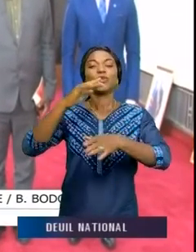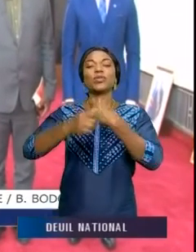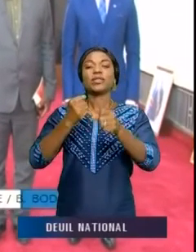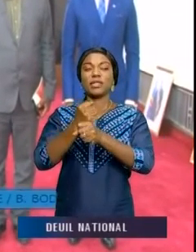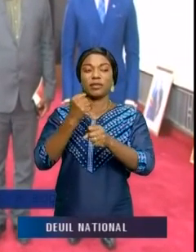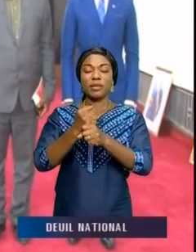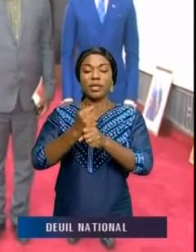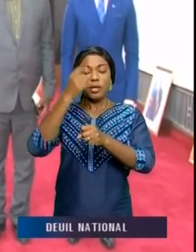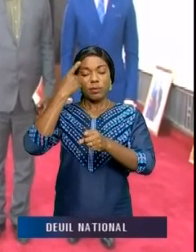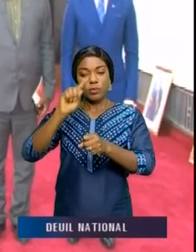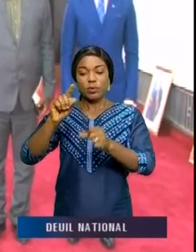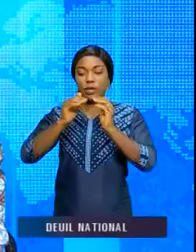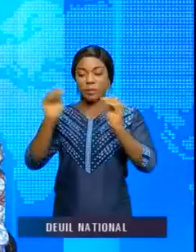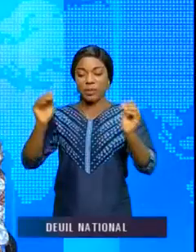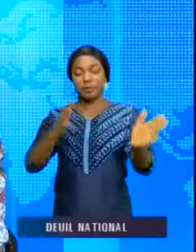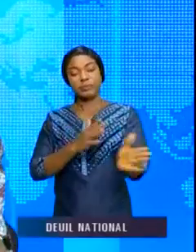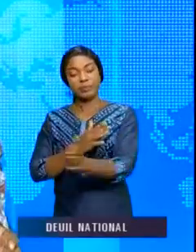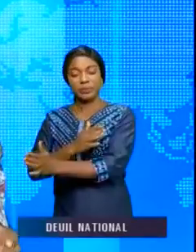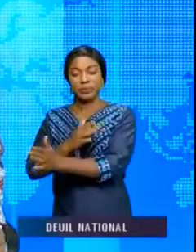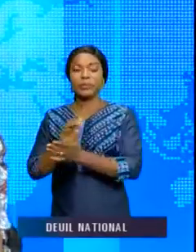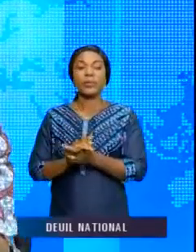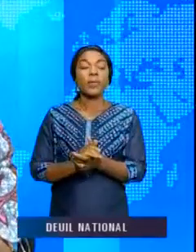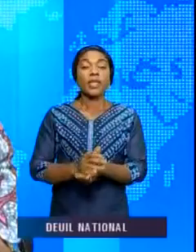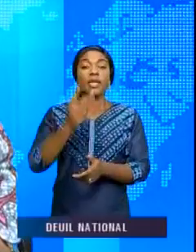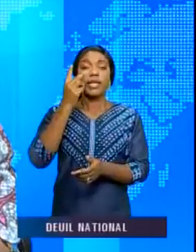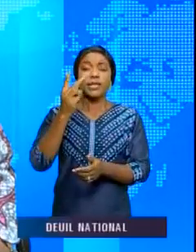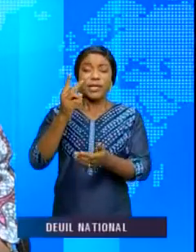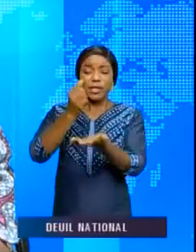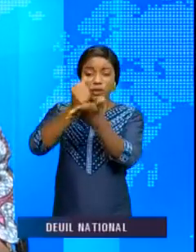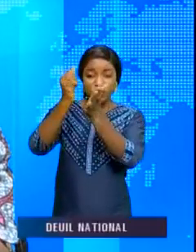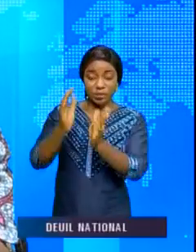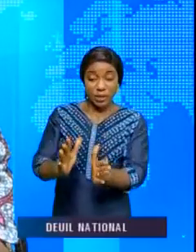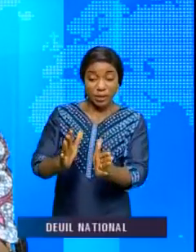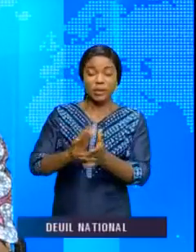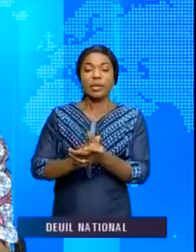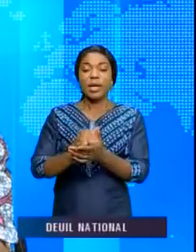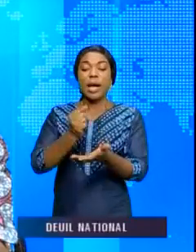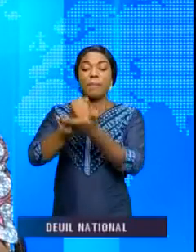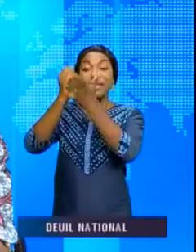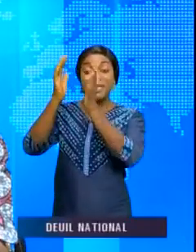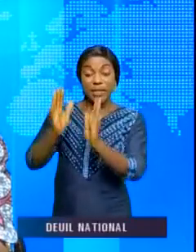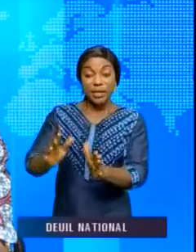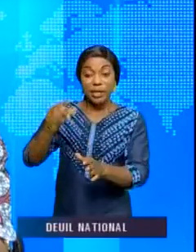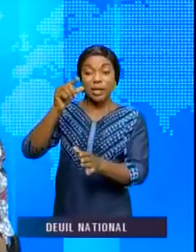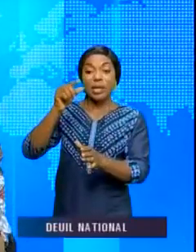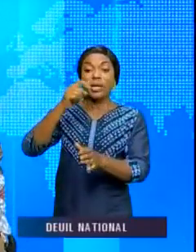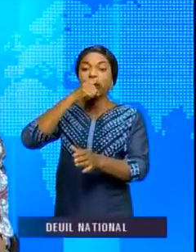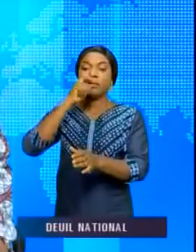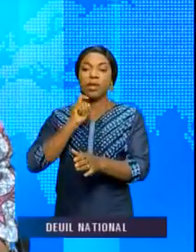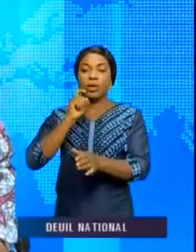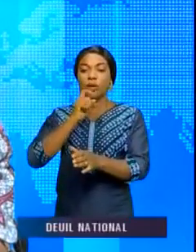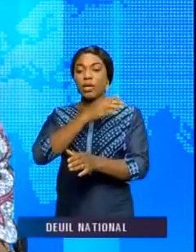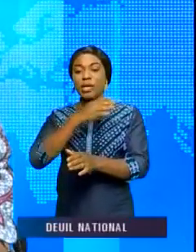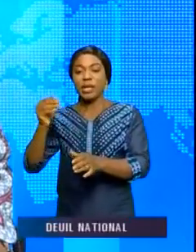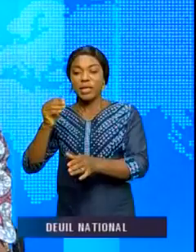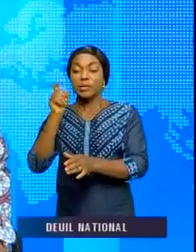doyé en faveur de la paix. Deux diplomates, dont les ambassadeurs du Maroc et du Japon, étaient reçus tour à tour par le